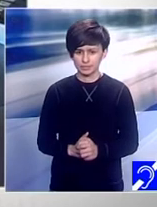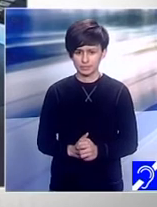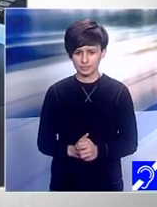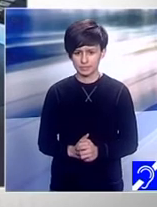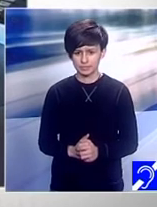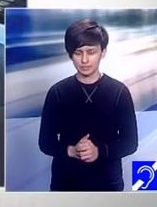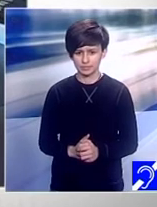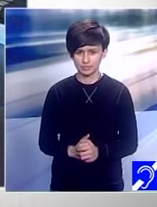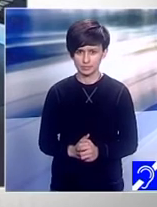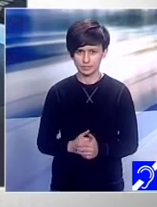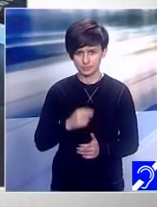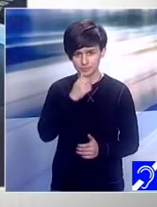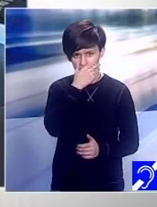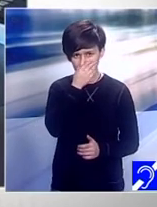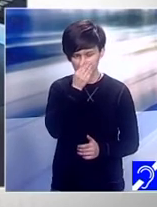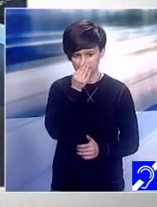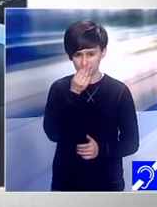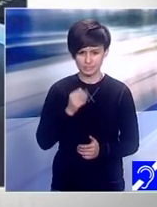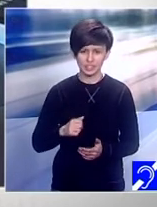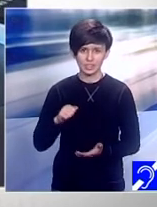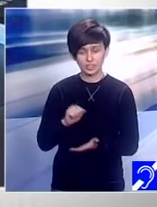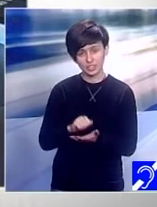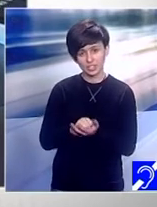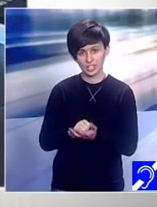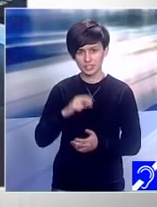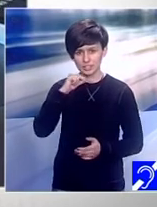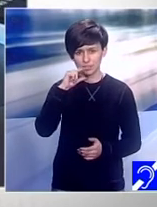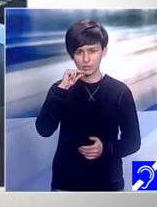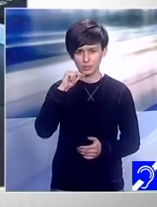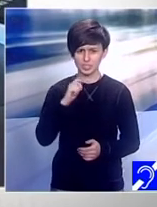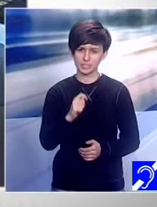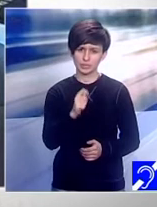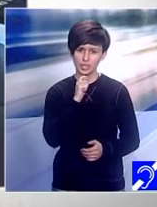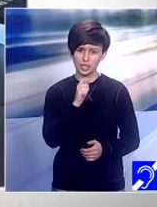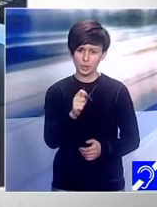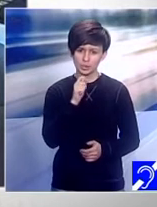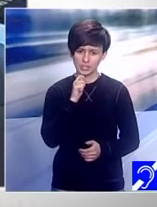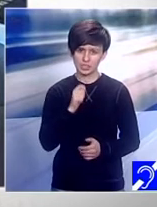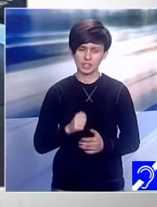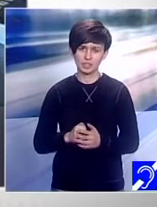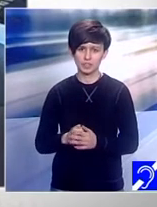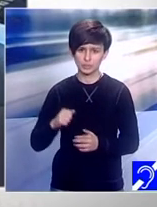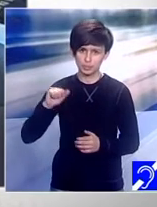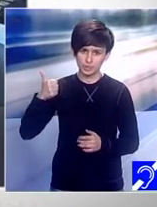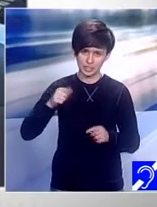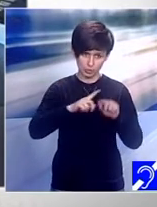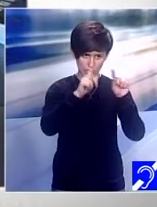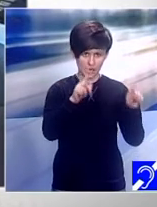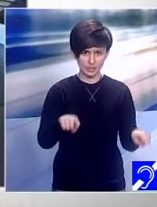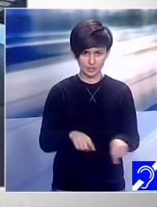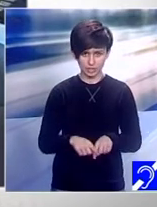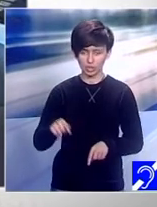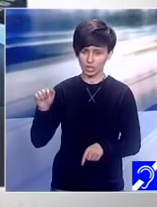este vorba doamnelor domnilor de un interviu, cred că e primul mie mai așa. E primul articol al meu. E primul